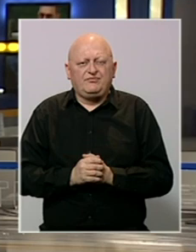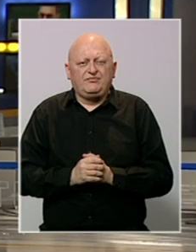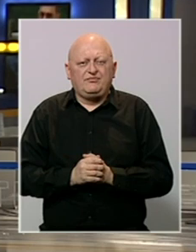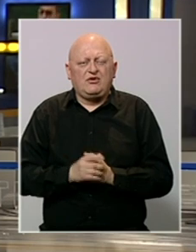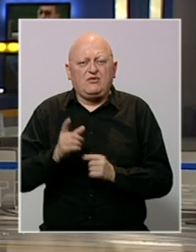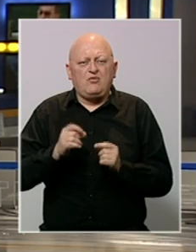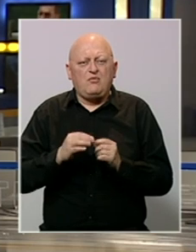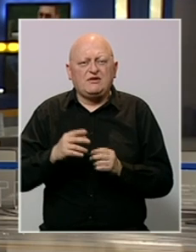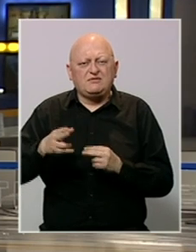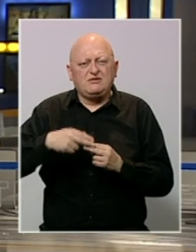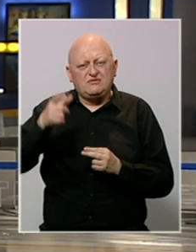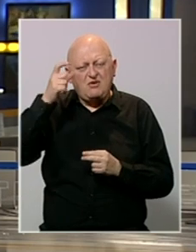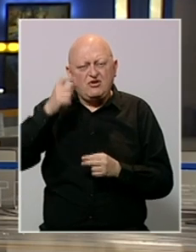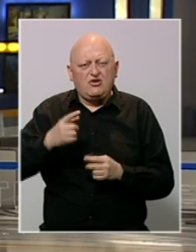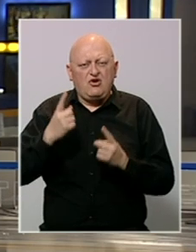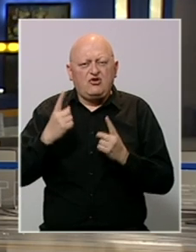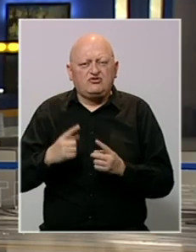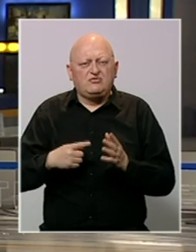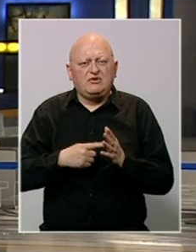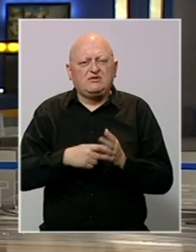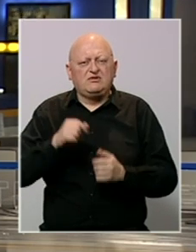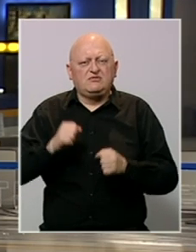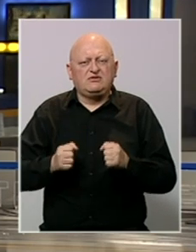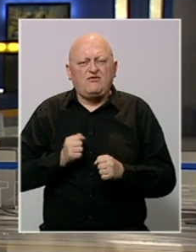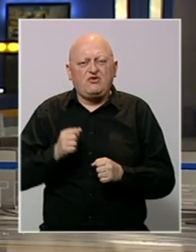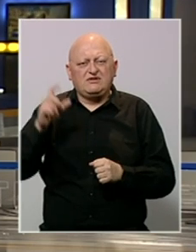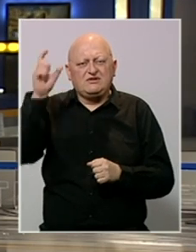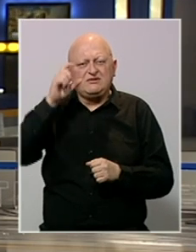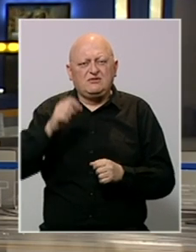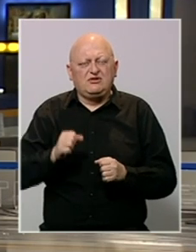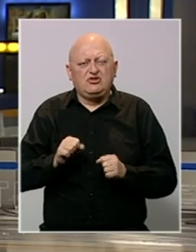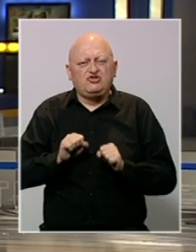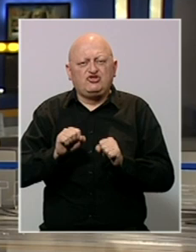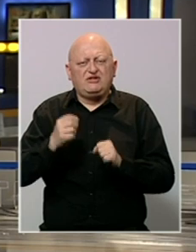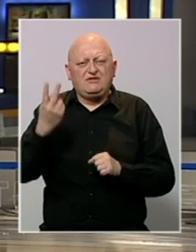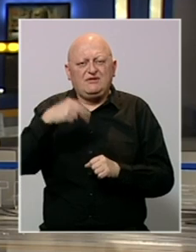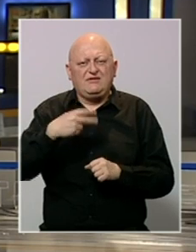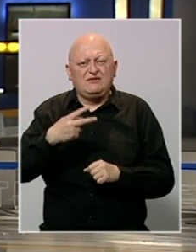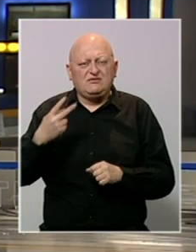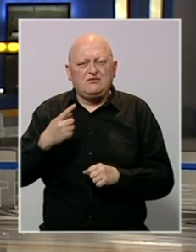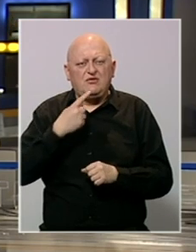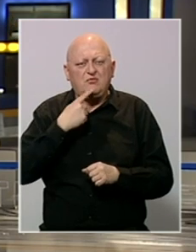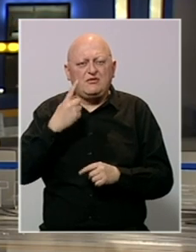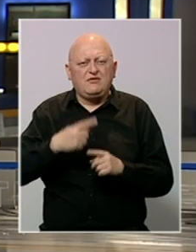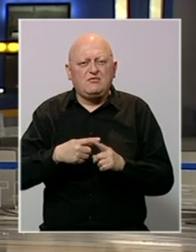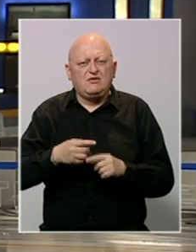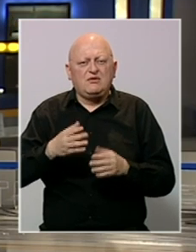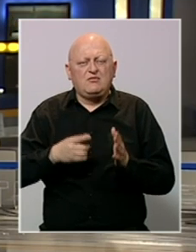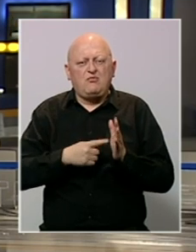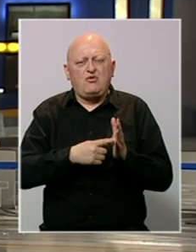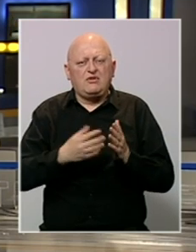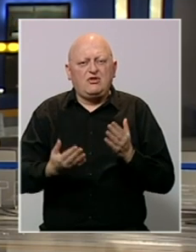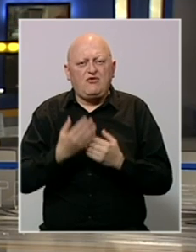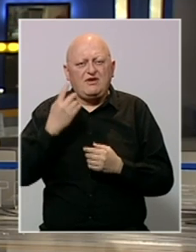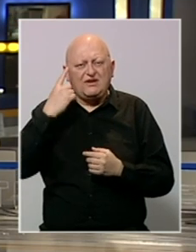U batajnici kod Beograda održan je prikaz sposobnosti Vojske Srbije štit 2022. na kojem je prvi put predstavljen